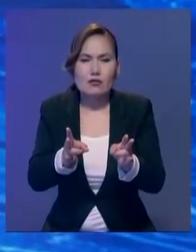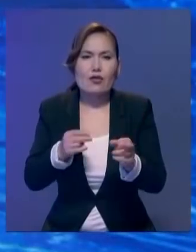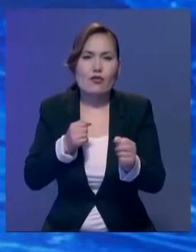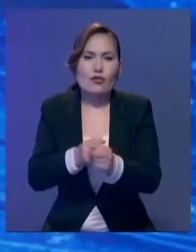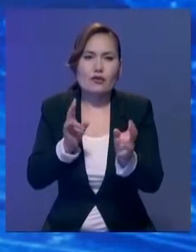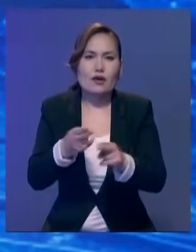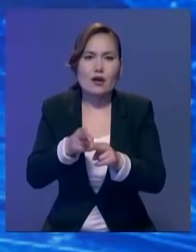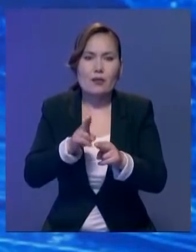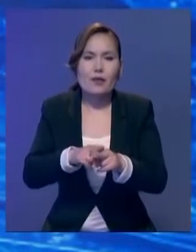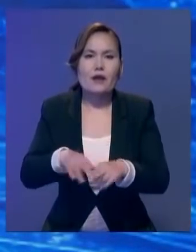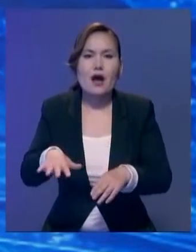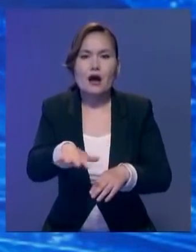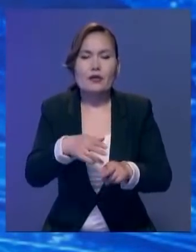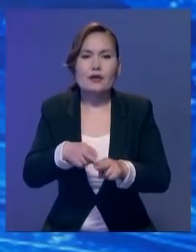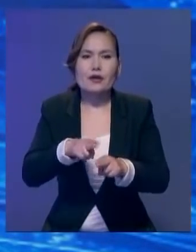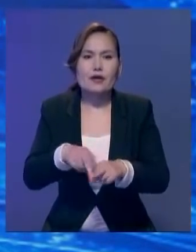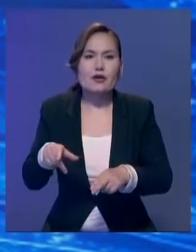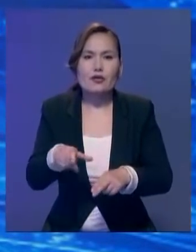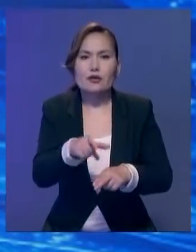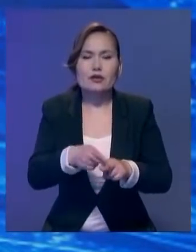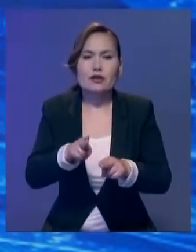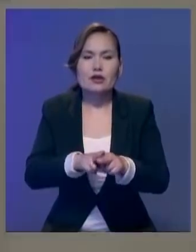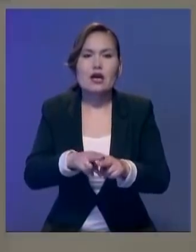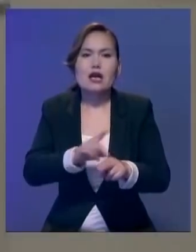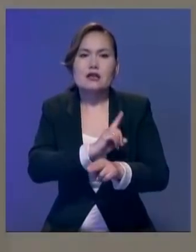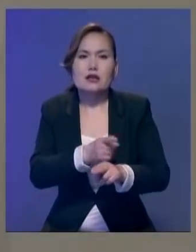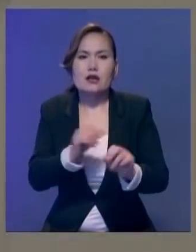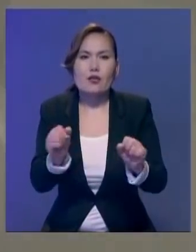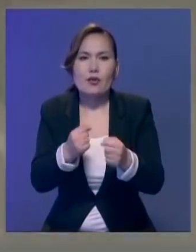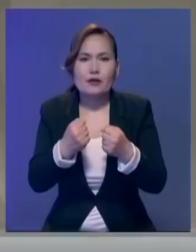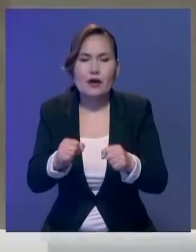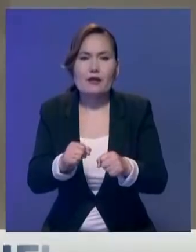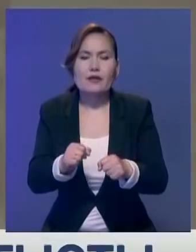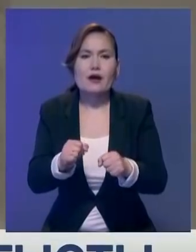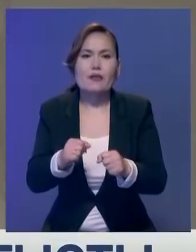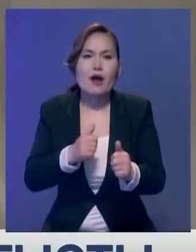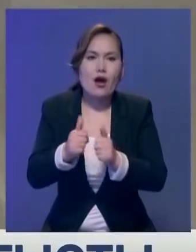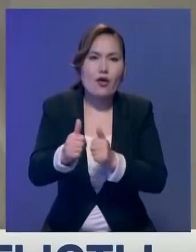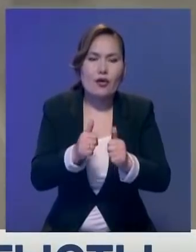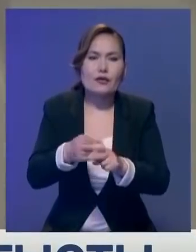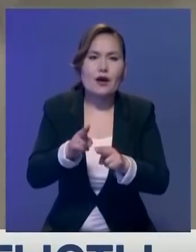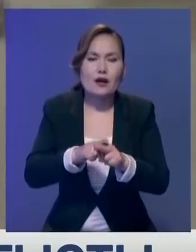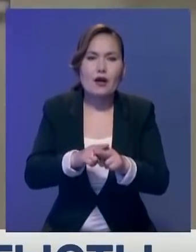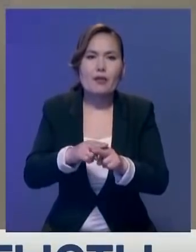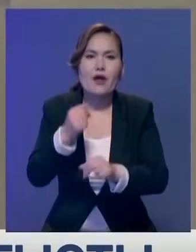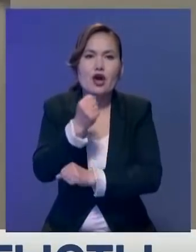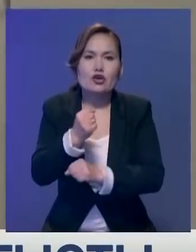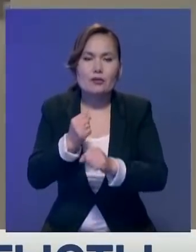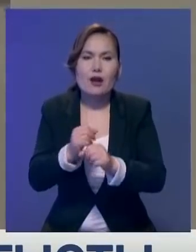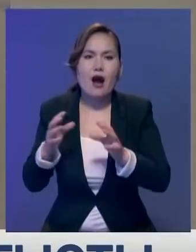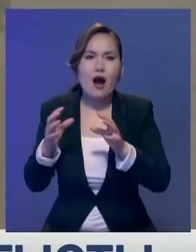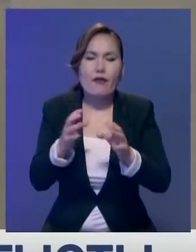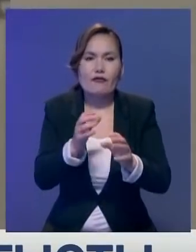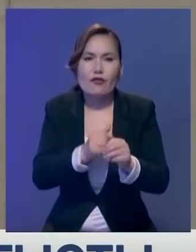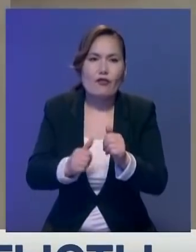Құлсармен теніз кен орны аралығындағы таш шол бойымен желдей жеткеген камаз көлігі жұмышылар автобусын басып